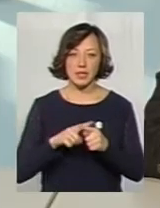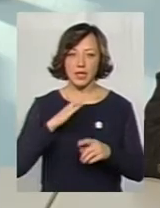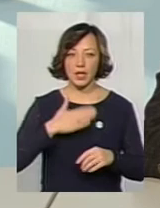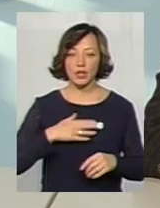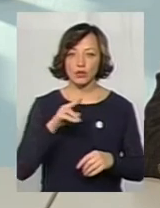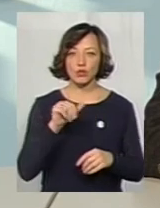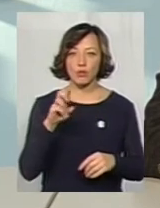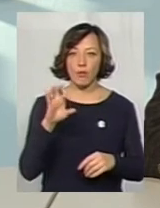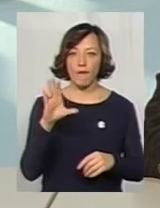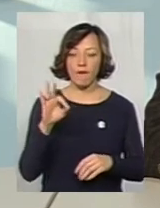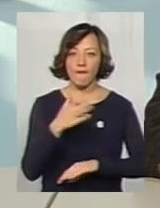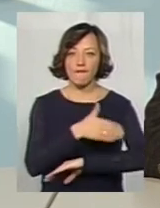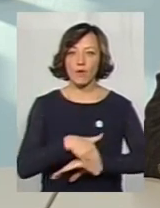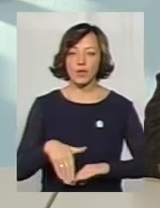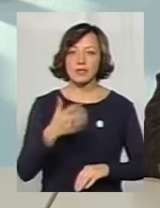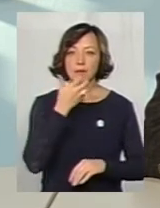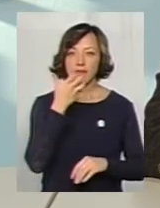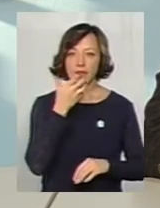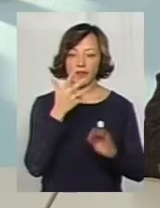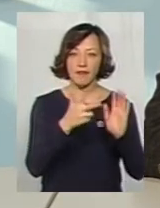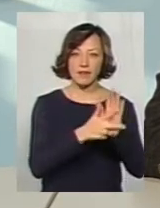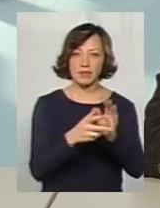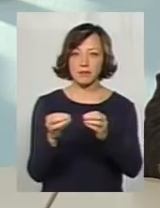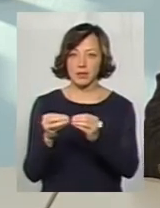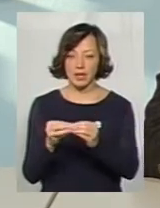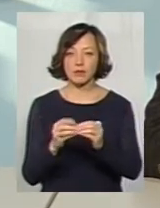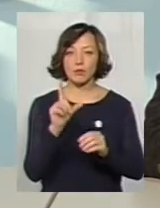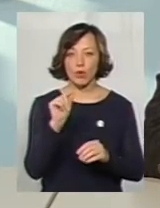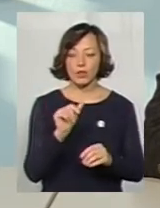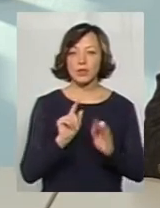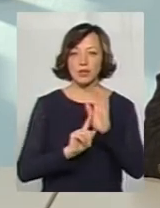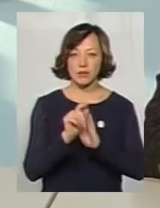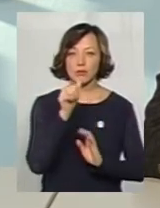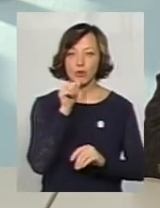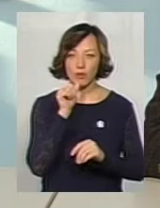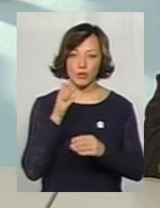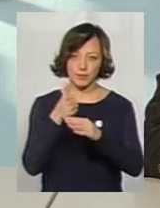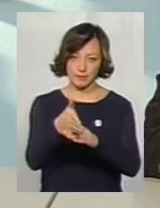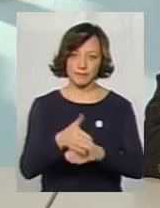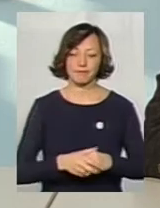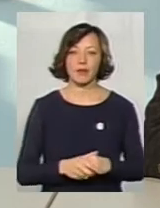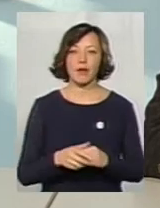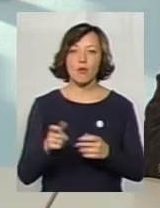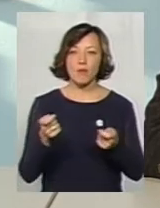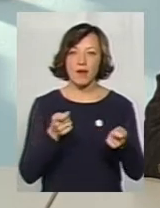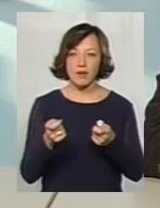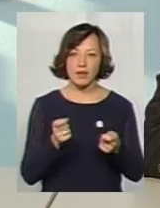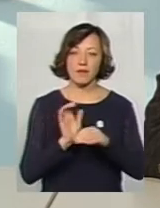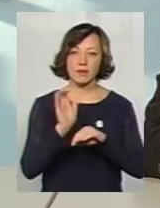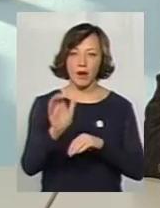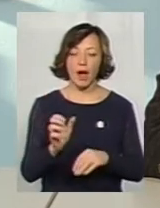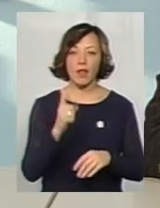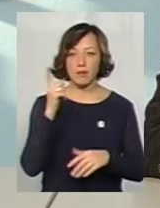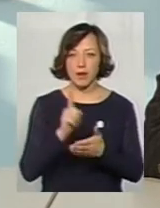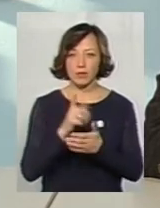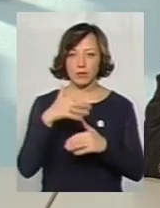Дубово, вулиця Південна, 8-10. З понеділка спробуємо туди управління благоустрою контролю відправити, але маєте